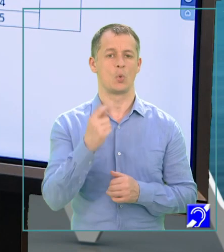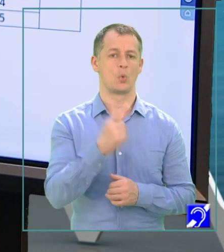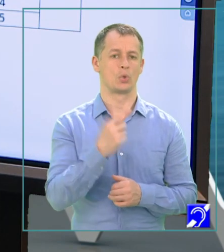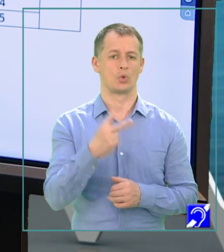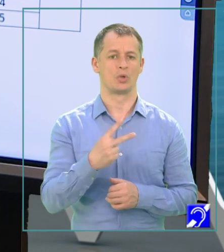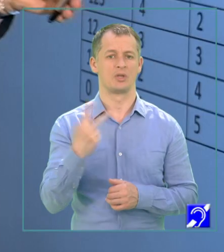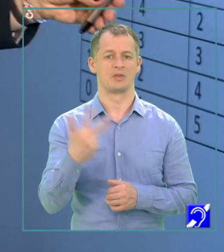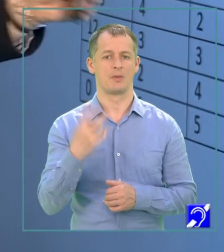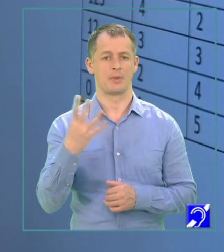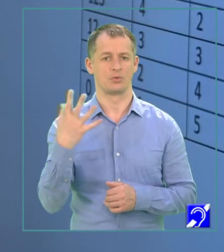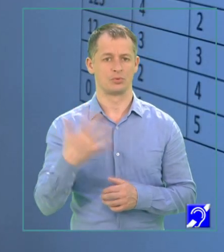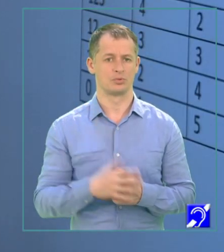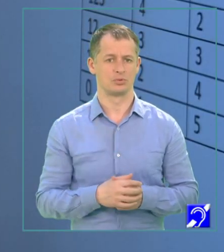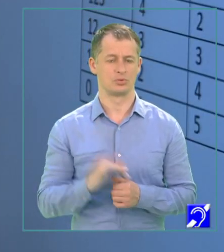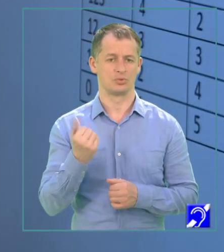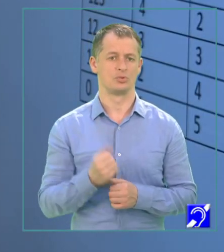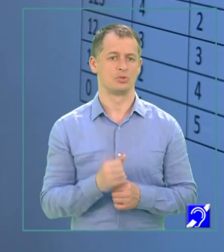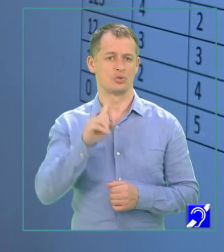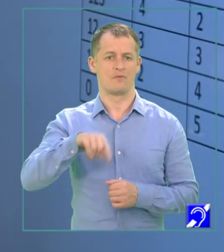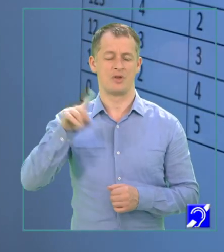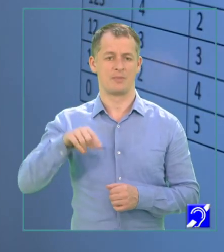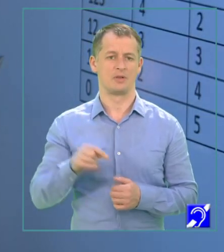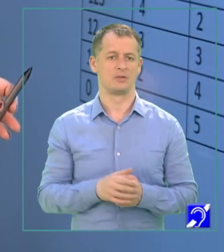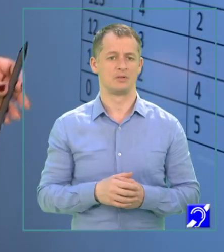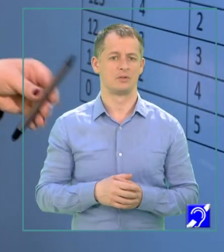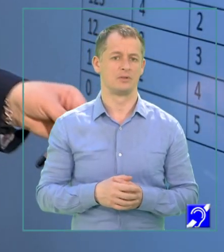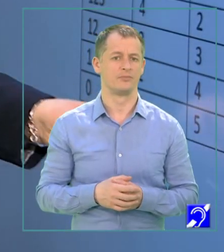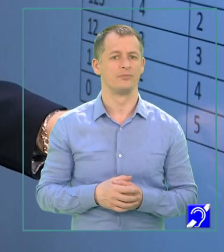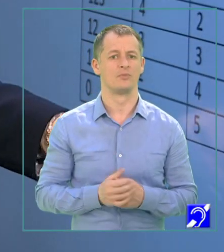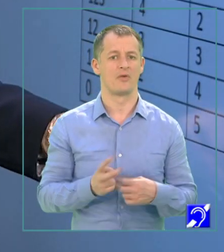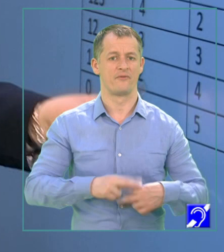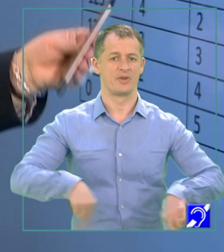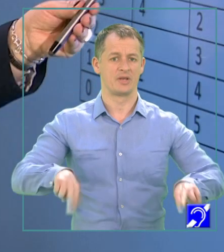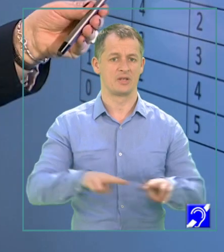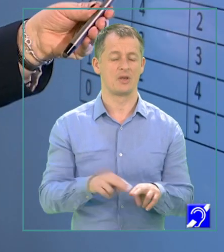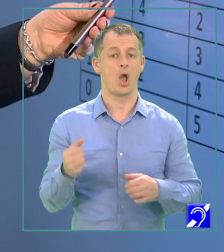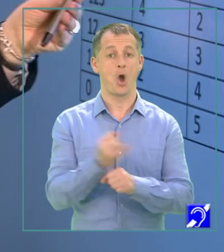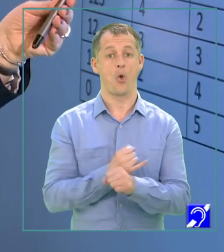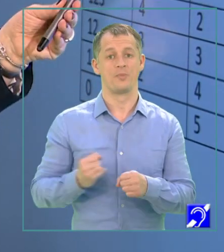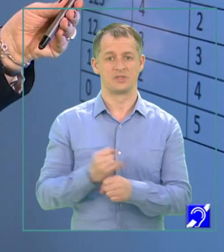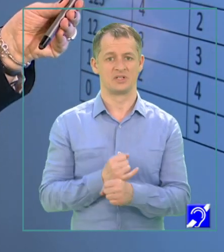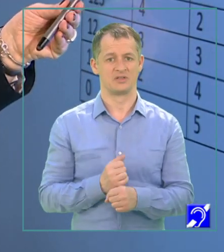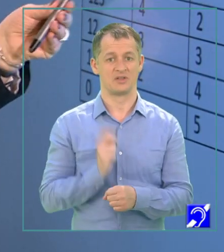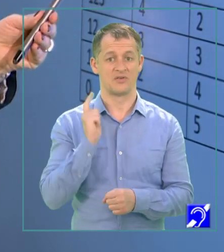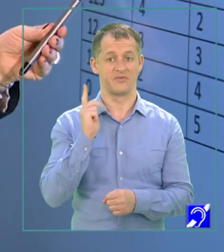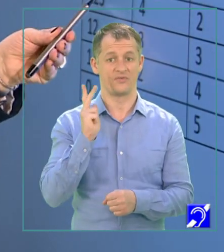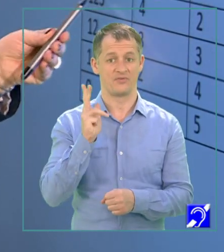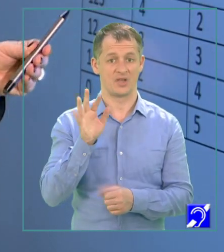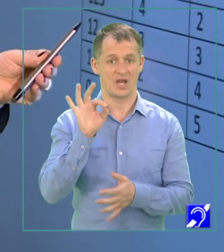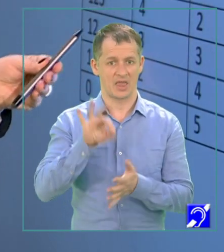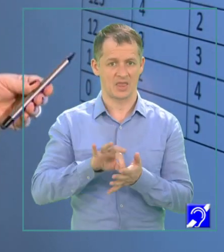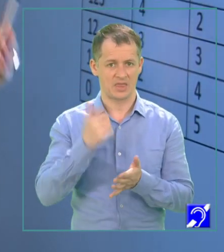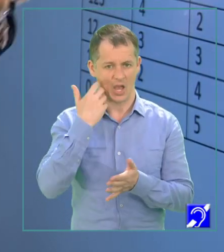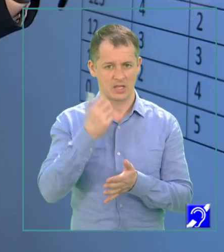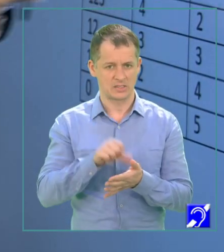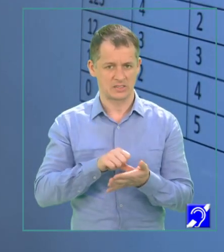și cu variabila N cifre 0. La final, observăm că de fiecare dată când